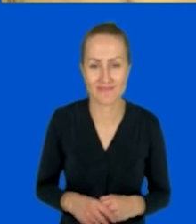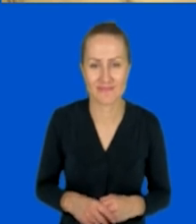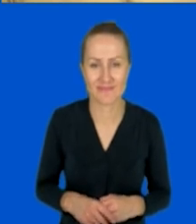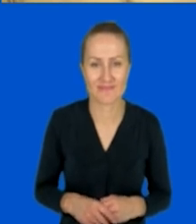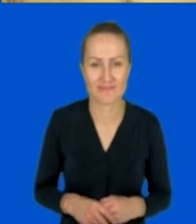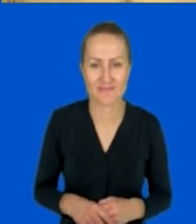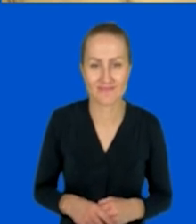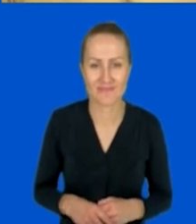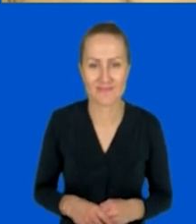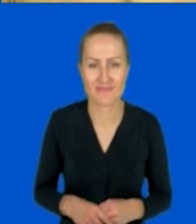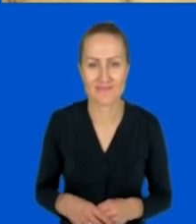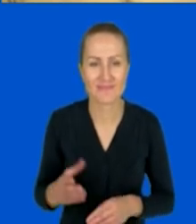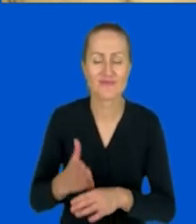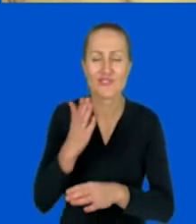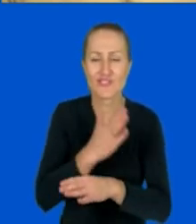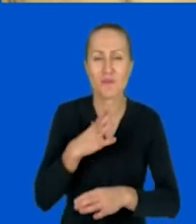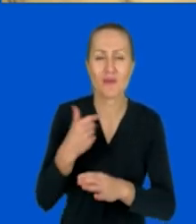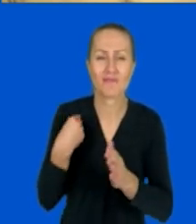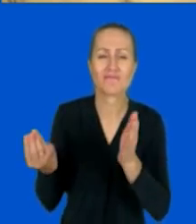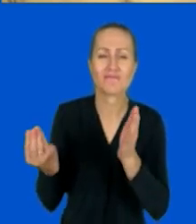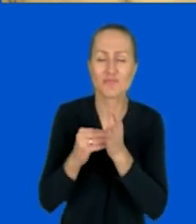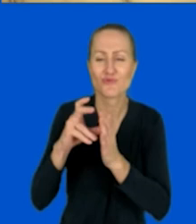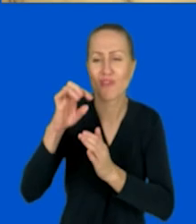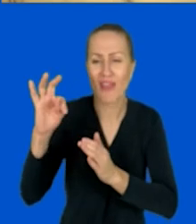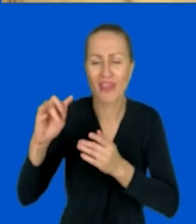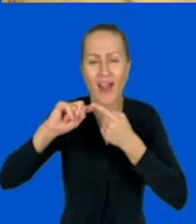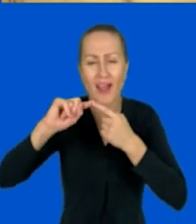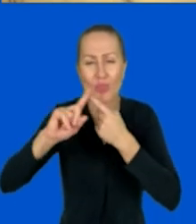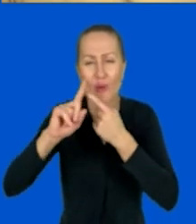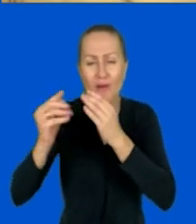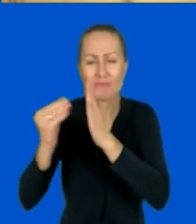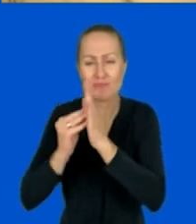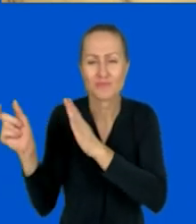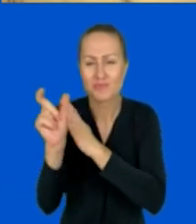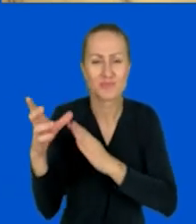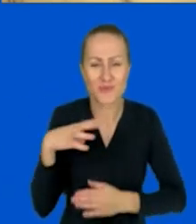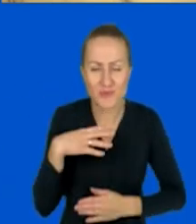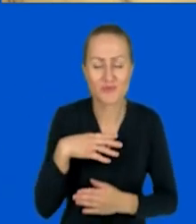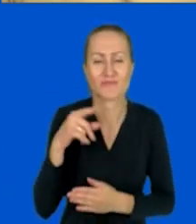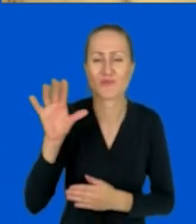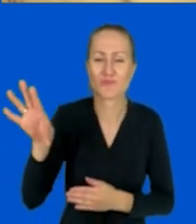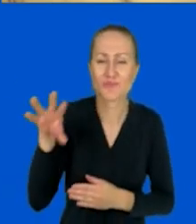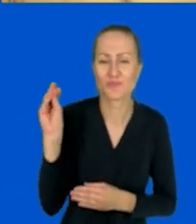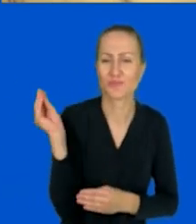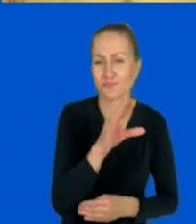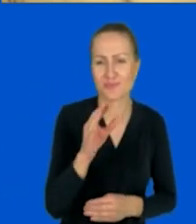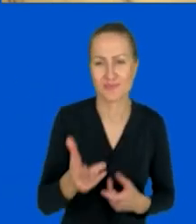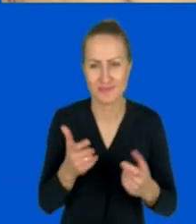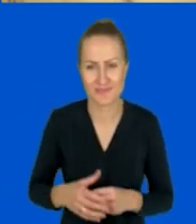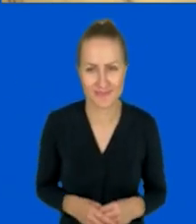Wcześniej widziałam, że wklejaliśmy na czacie, więc myślę, że można go przewinąć i tam sobie znaleźć.